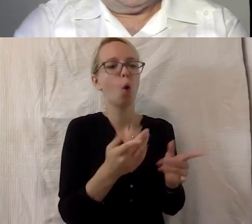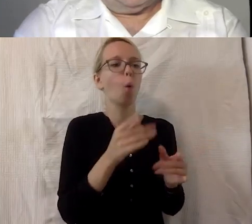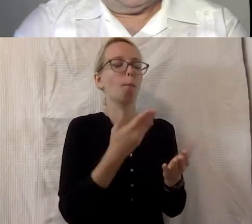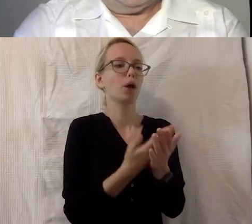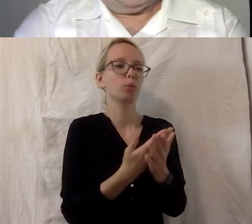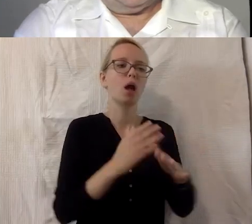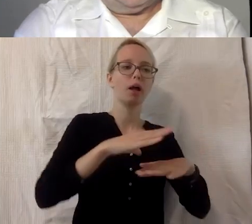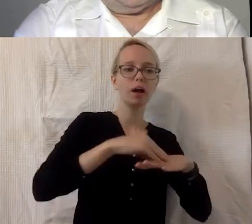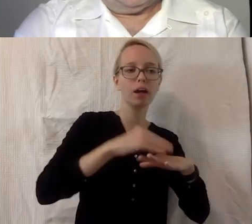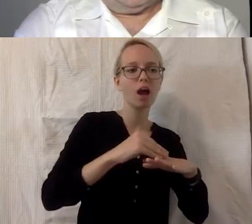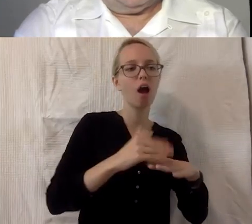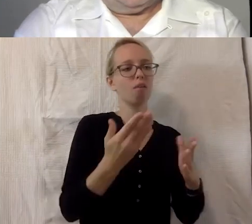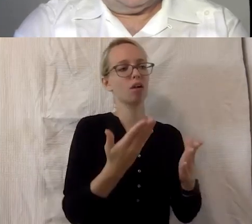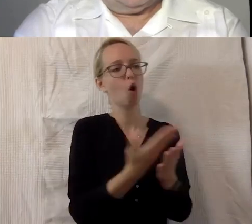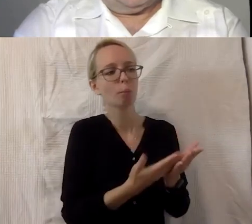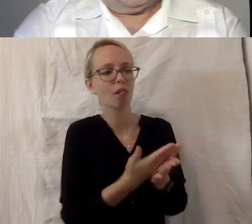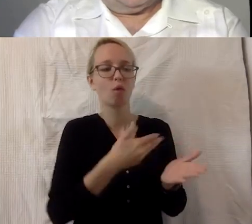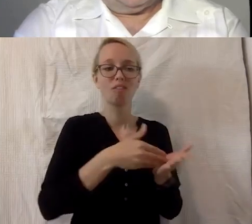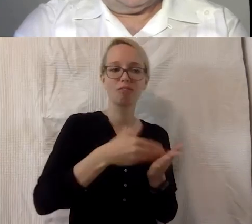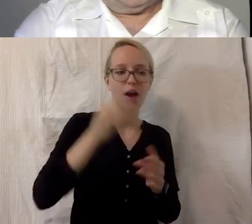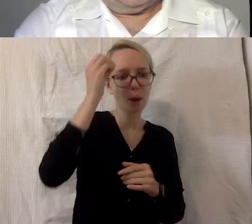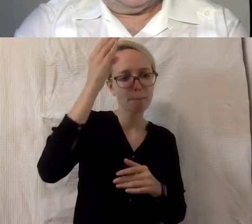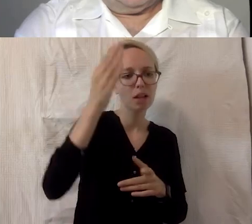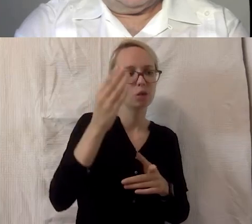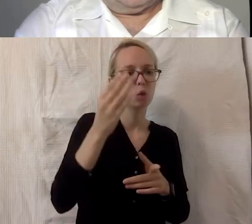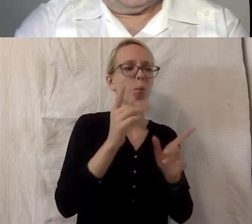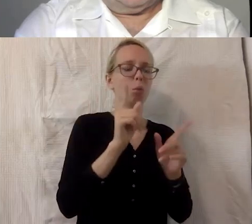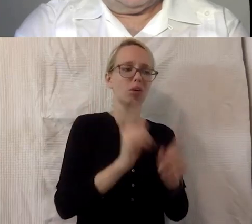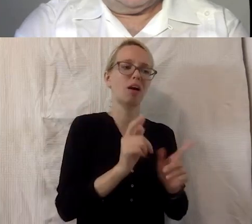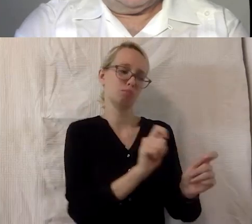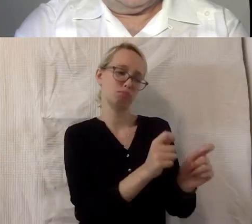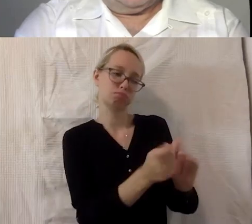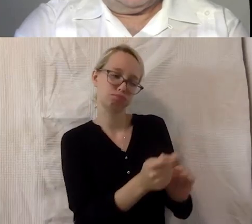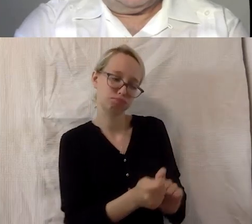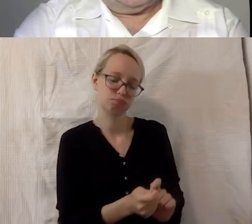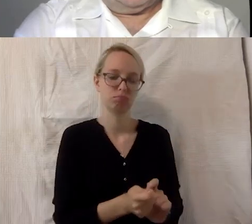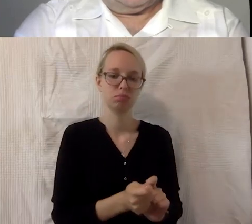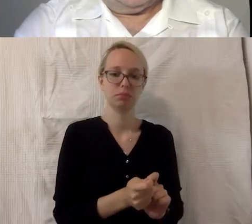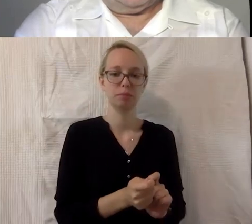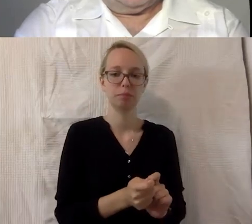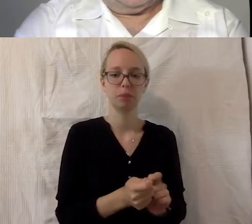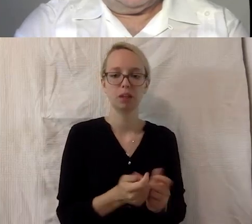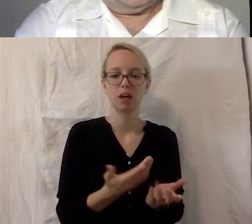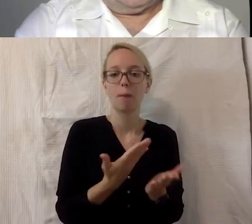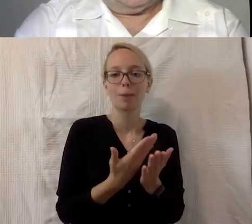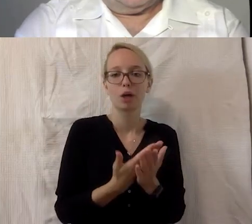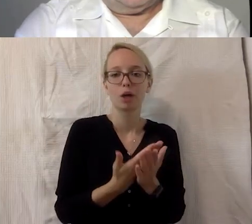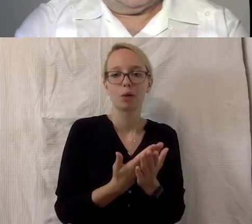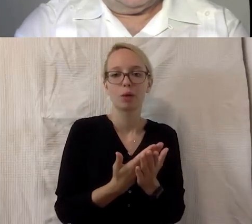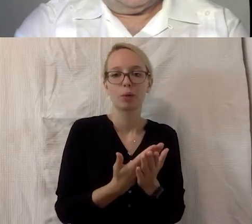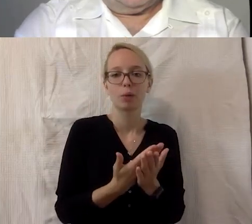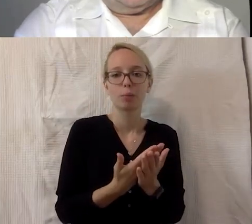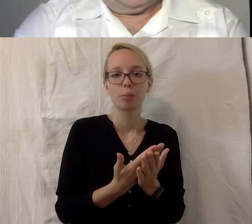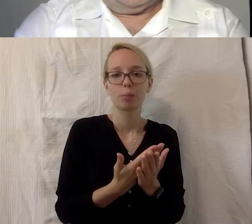Aus und Weiterbildung für Menschen mit Behinderung nochmal schon an ein paar Schrauben drehen. Also wie viele Menschen zum Beispiel mit unterschiedlichen